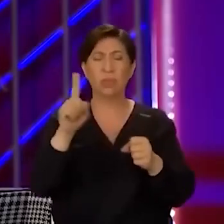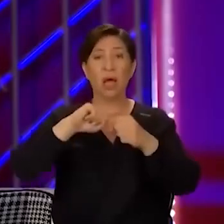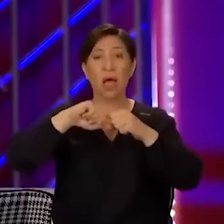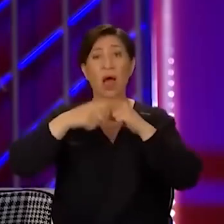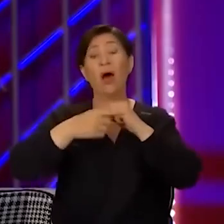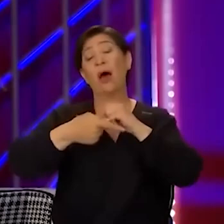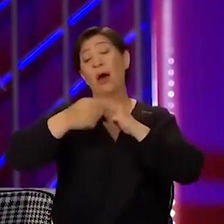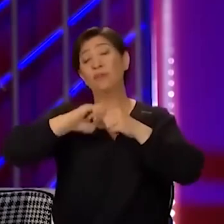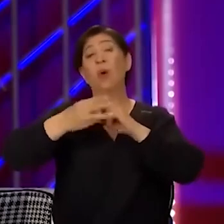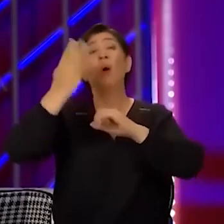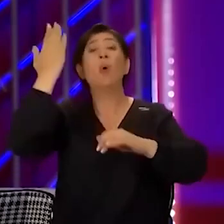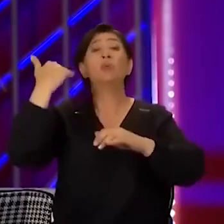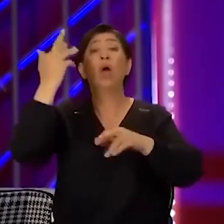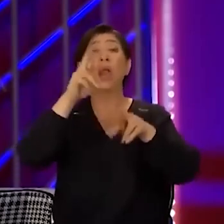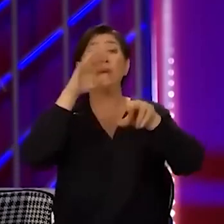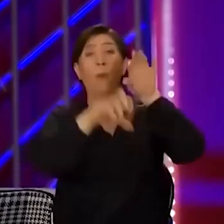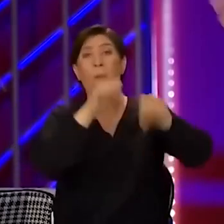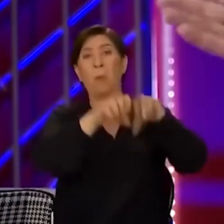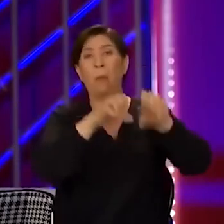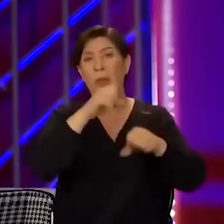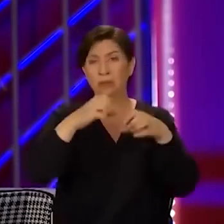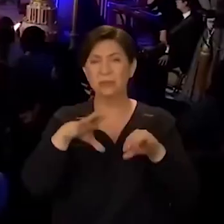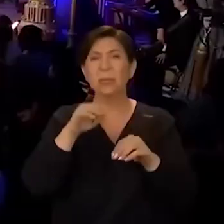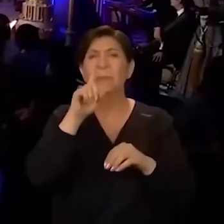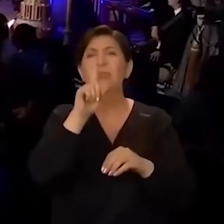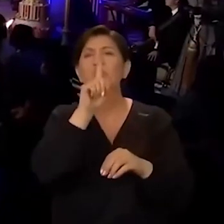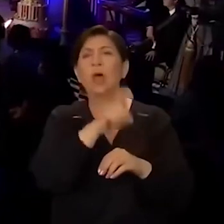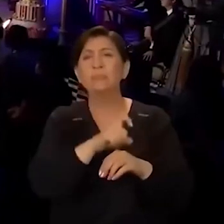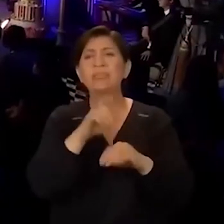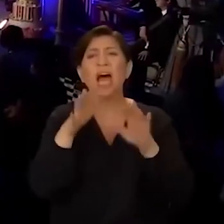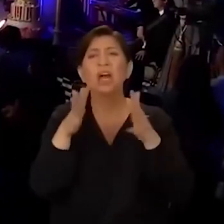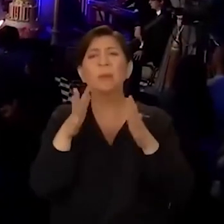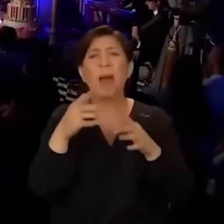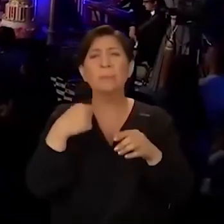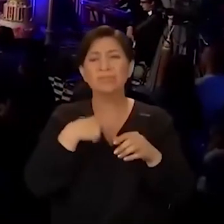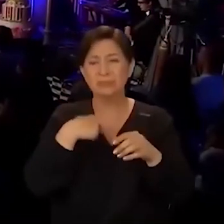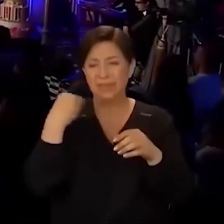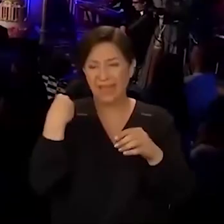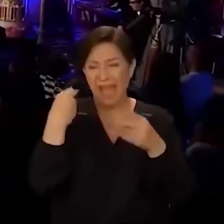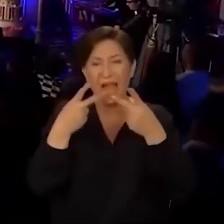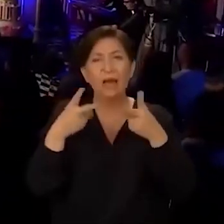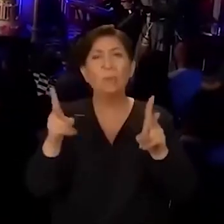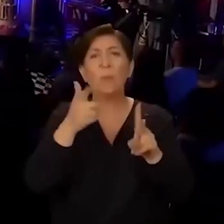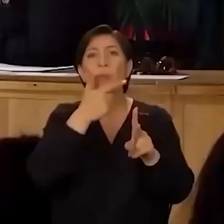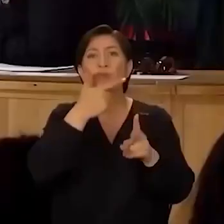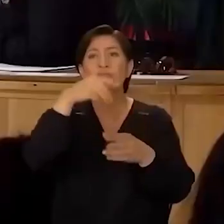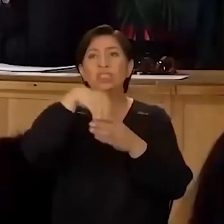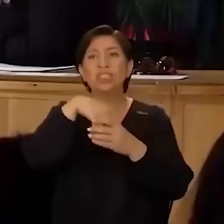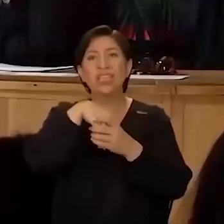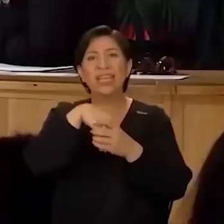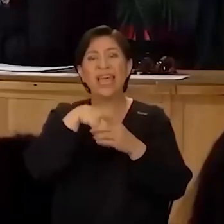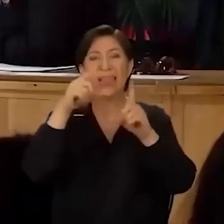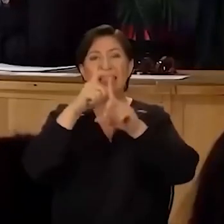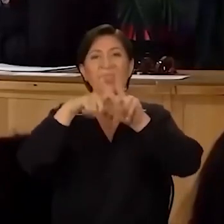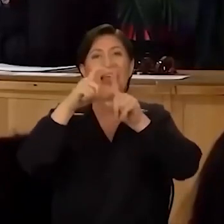haftalar öncesinden rezervasyonlarımız doluyor. Tayfun'a bir sorar mısın? Acaba bizim yeni açtığımız Bodrum'un içindeki